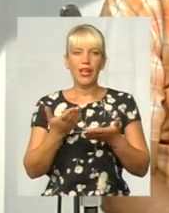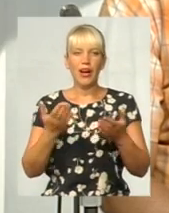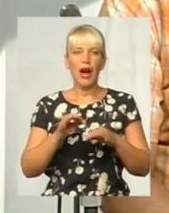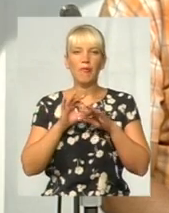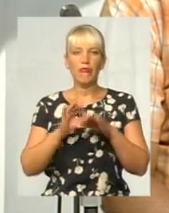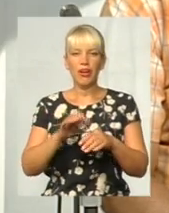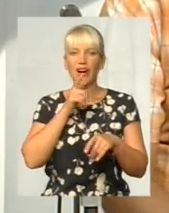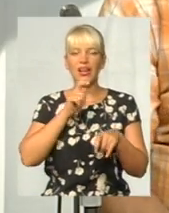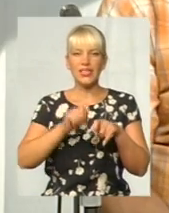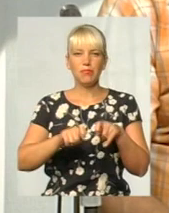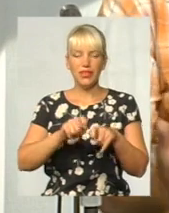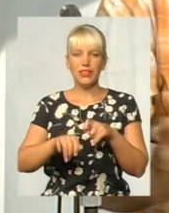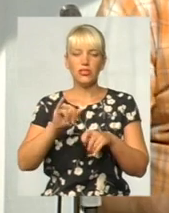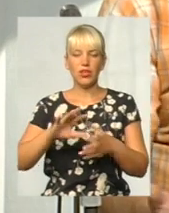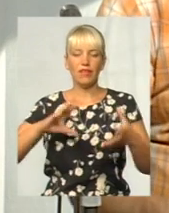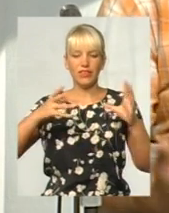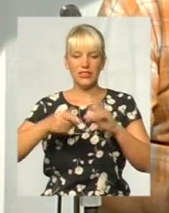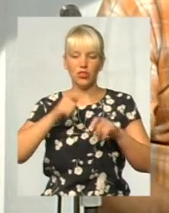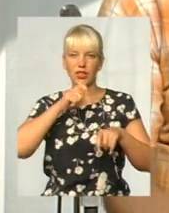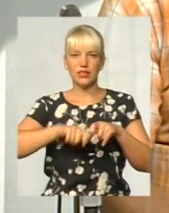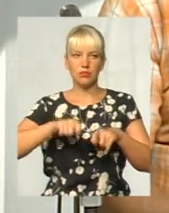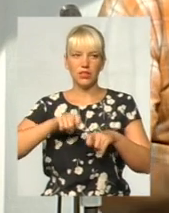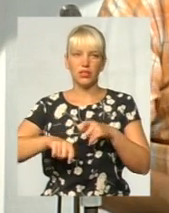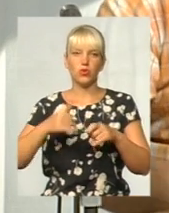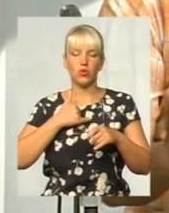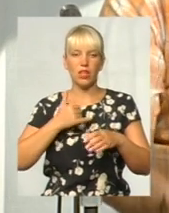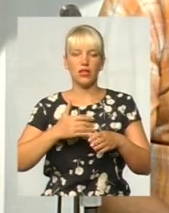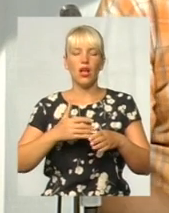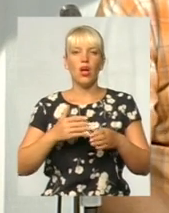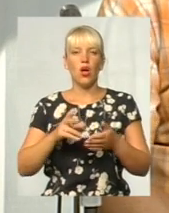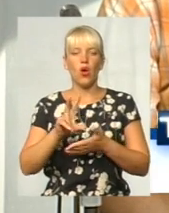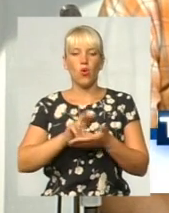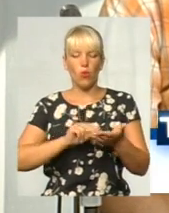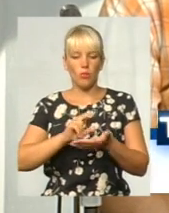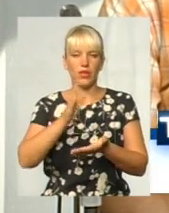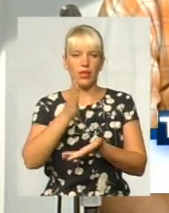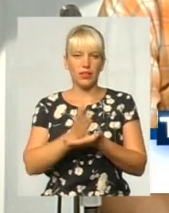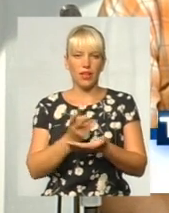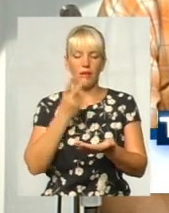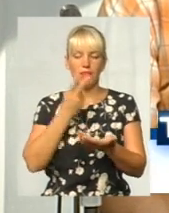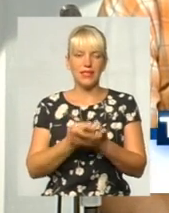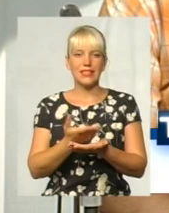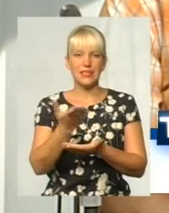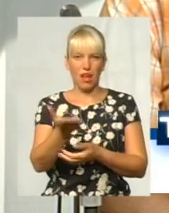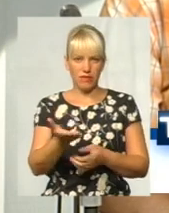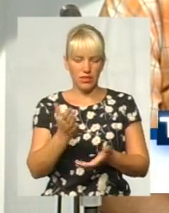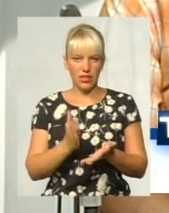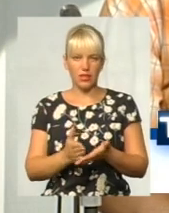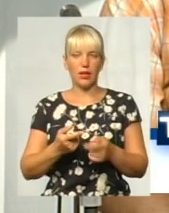експертизу. І висновок експертизи мене, копія є, представлена, була надана для нас. Тобто і